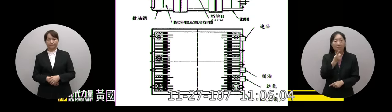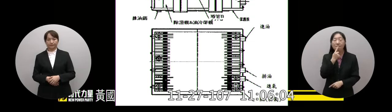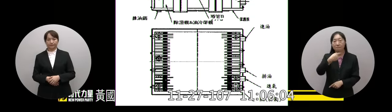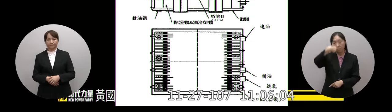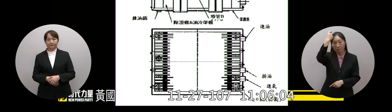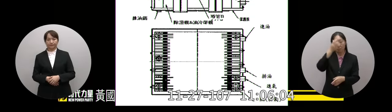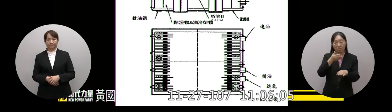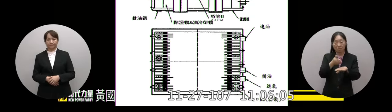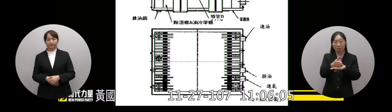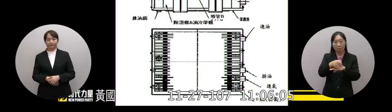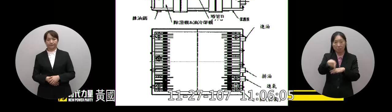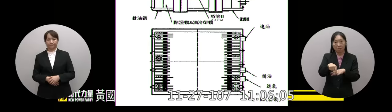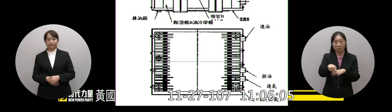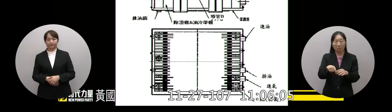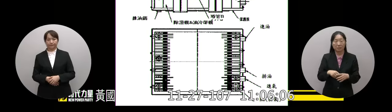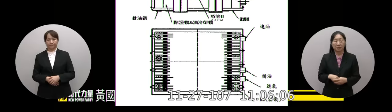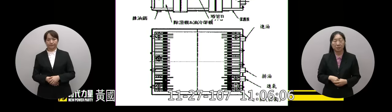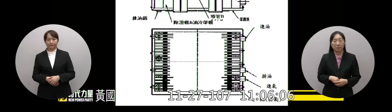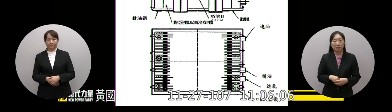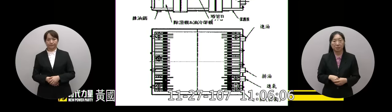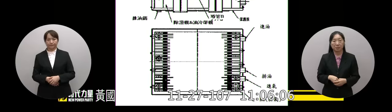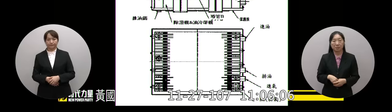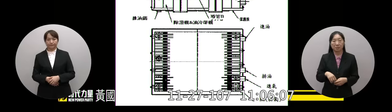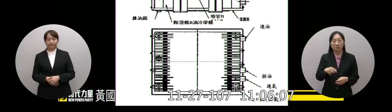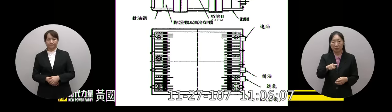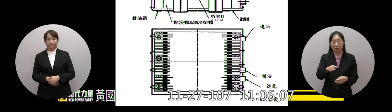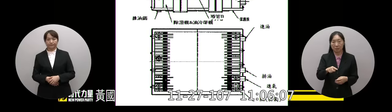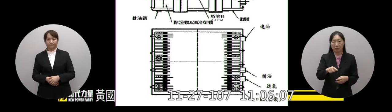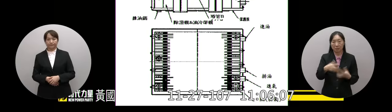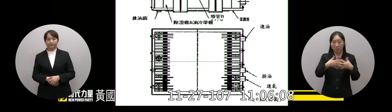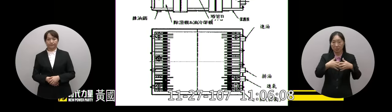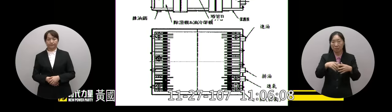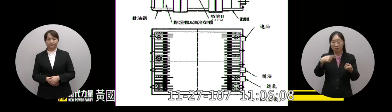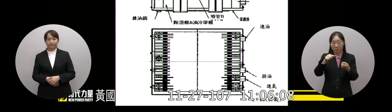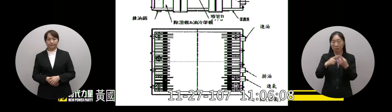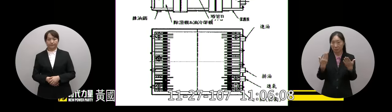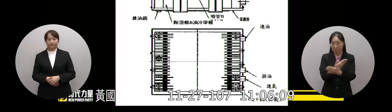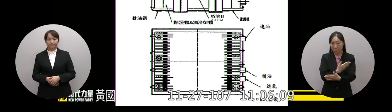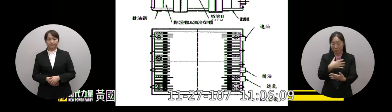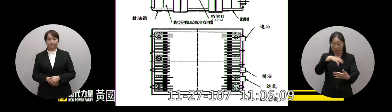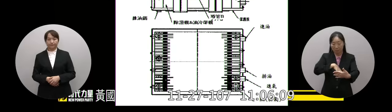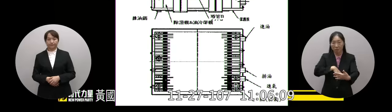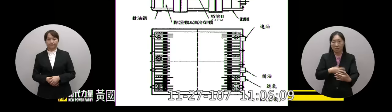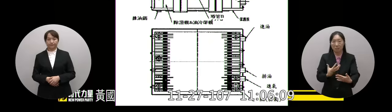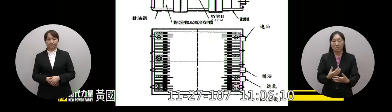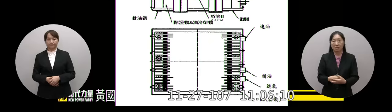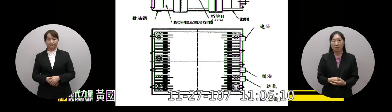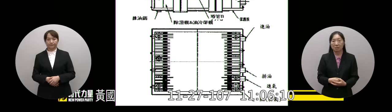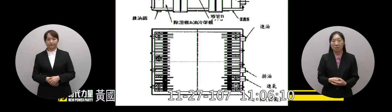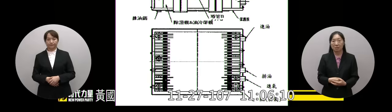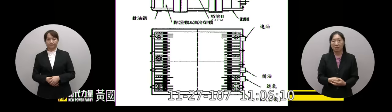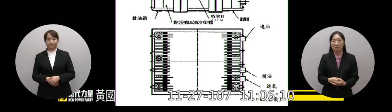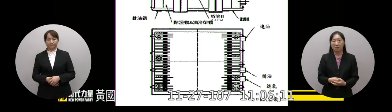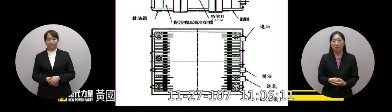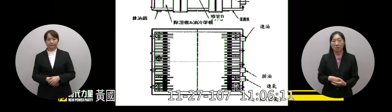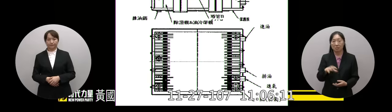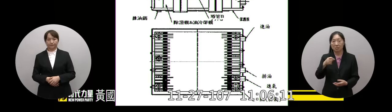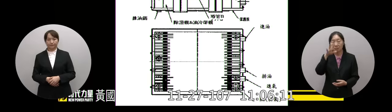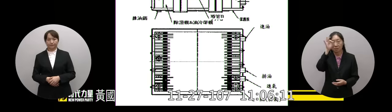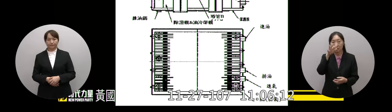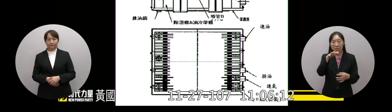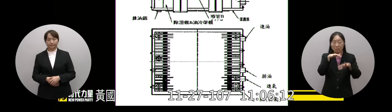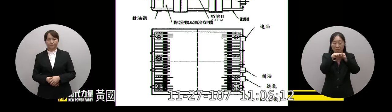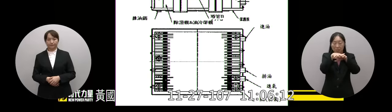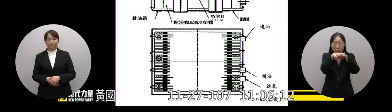剛剛我所講的齁該換的冷空除濕機裡面看出來的那個濾網